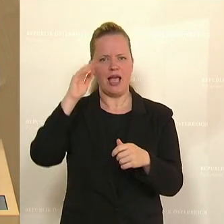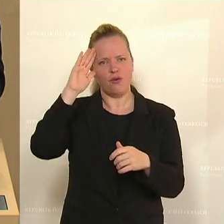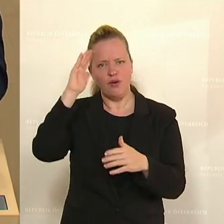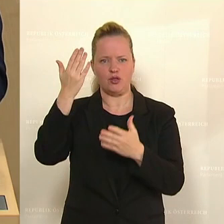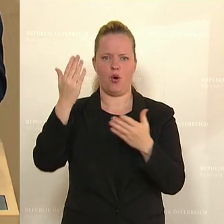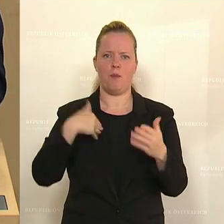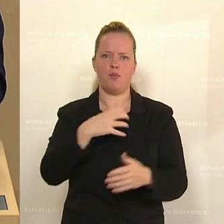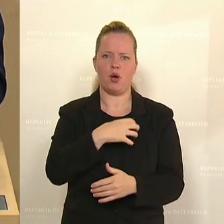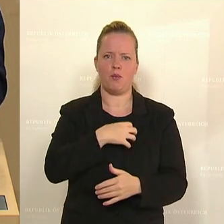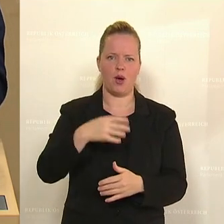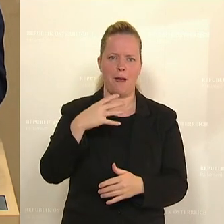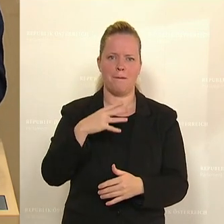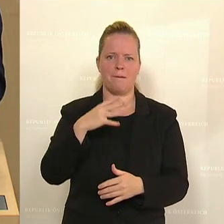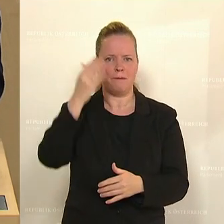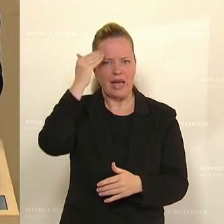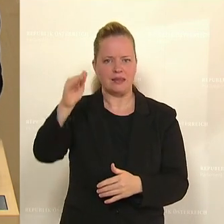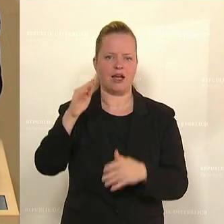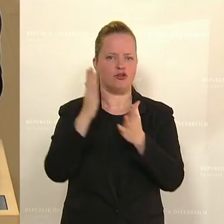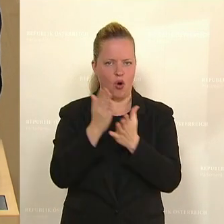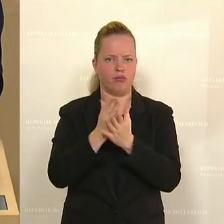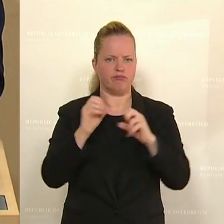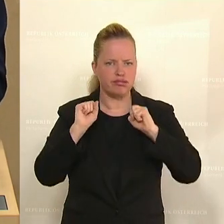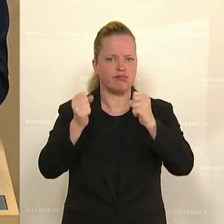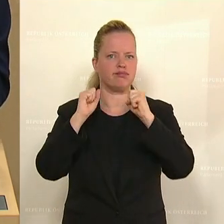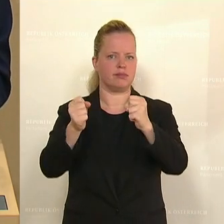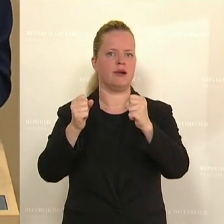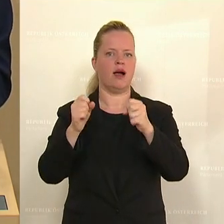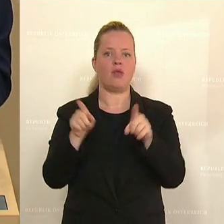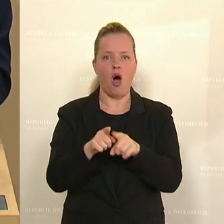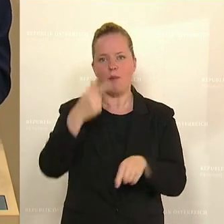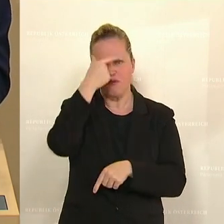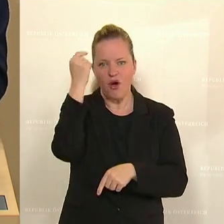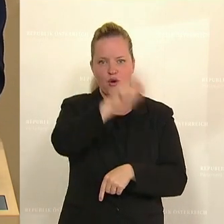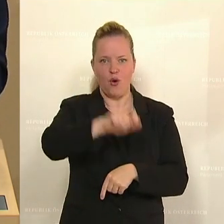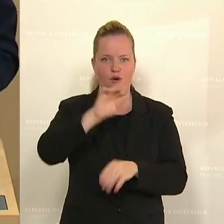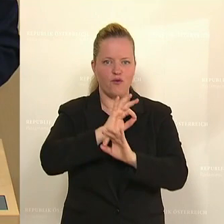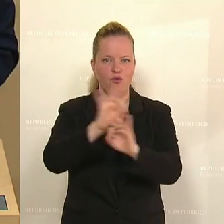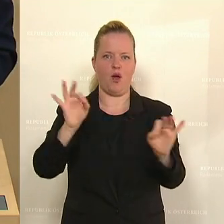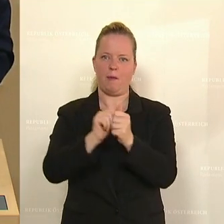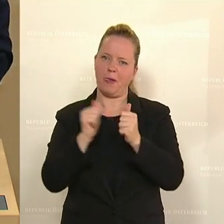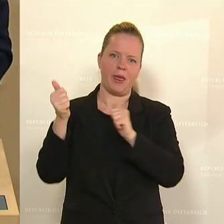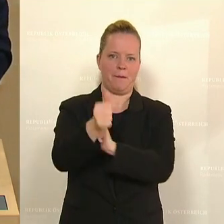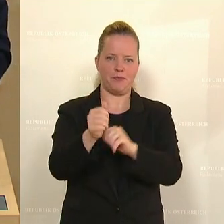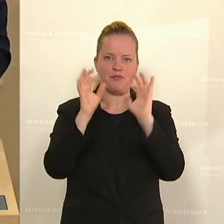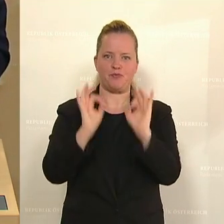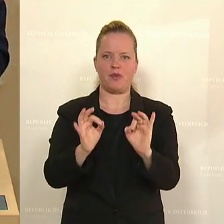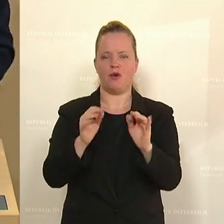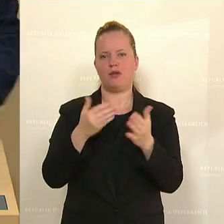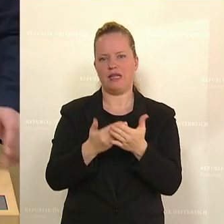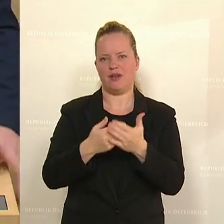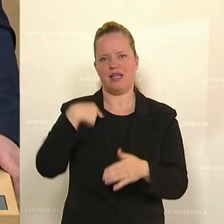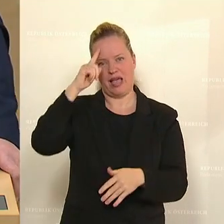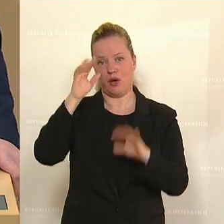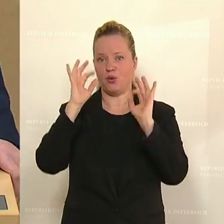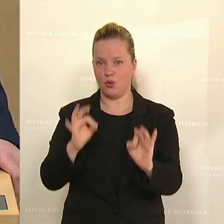Bürgermeisterinnen und Bürgermeistern ergeben haben und damit auch für die Bevölkerung Vorreiter sind. Und das, glaube ich, spricht für sich, dass der